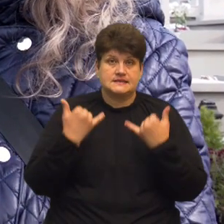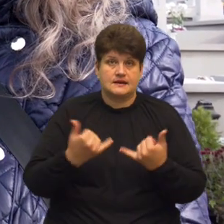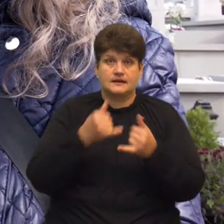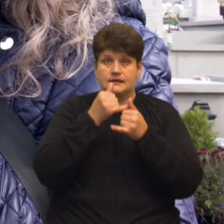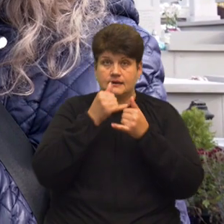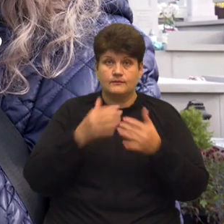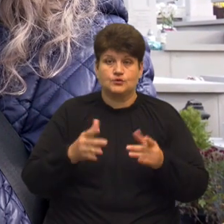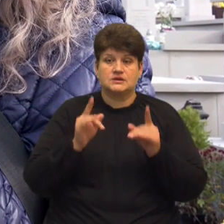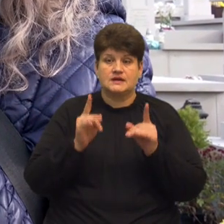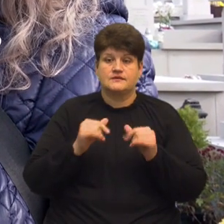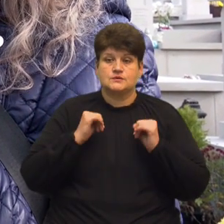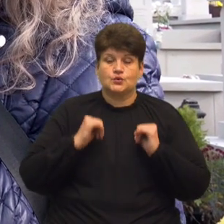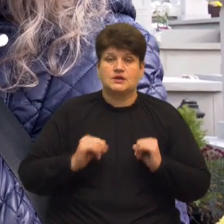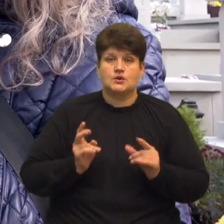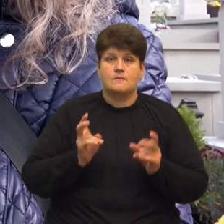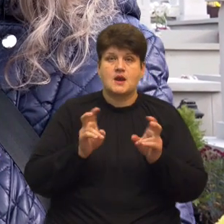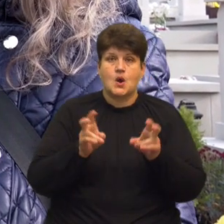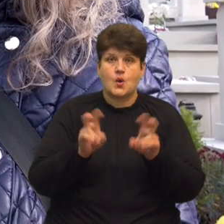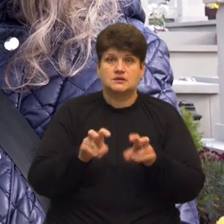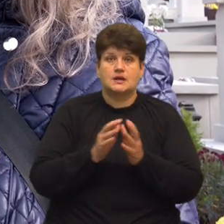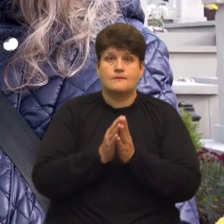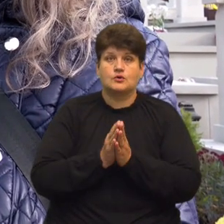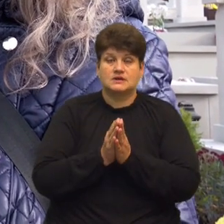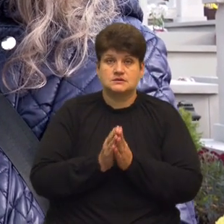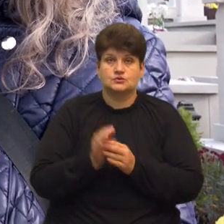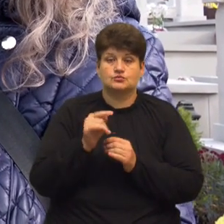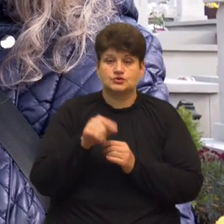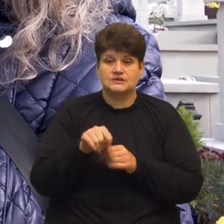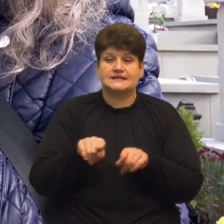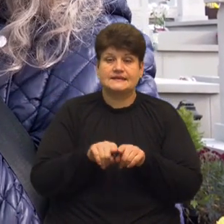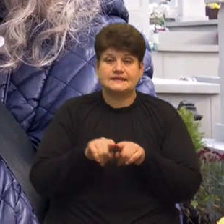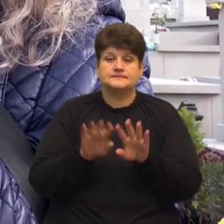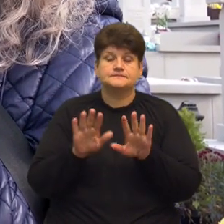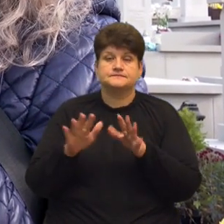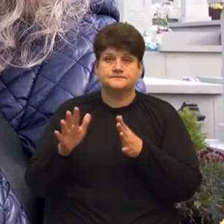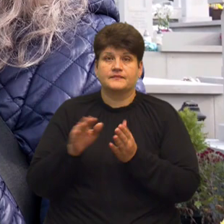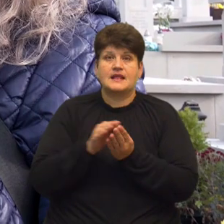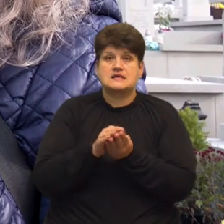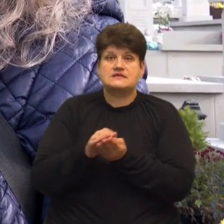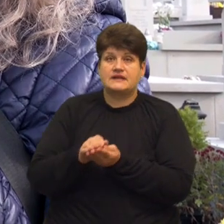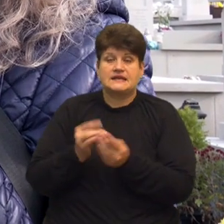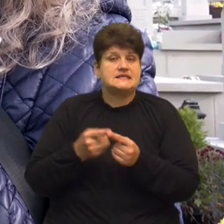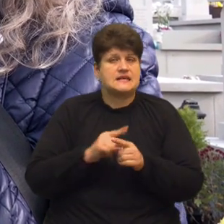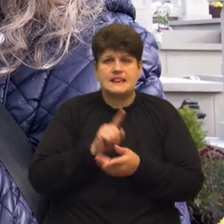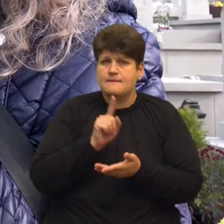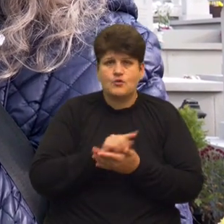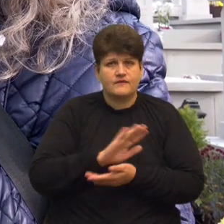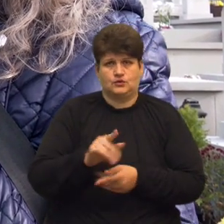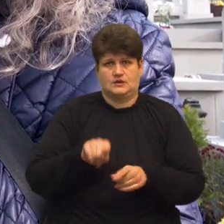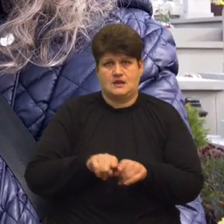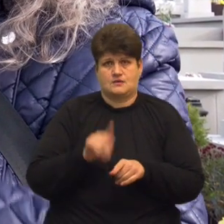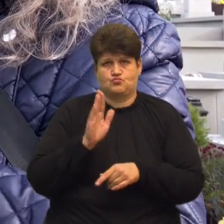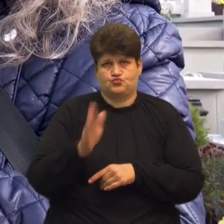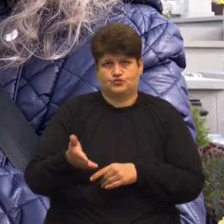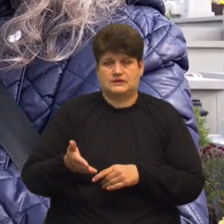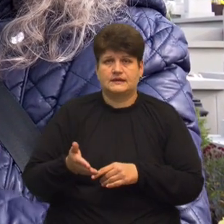спокійно приходити молитися, тому що такий інцидент на цвинтарі Це не повинно так бути, це